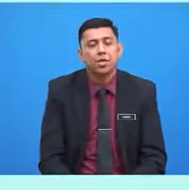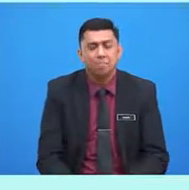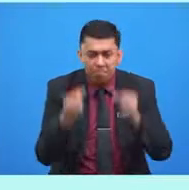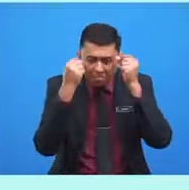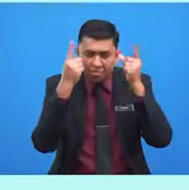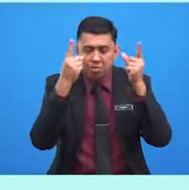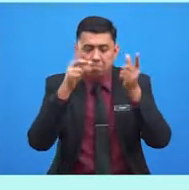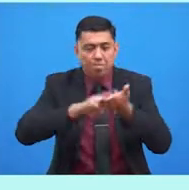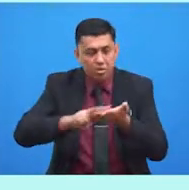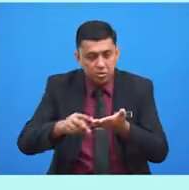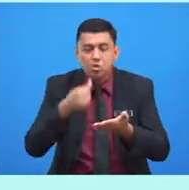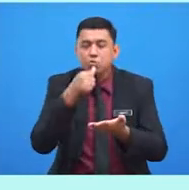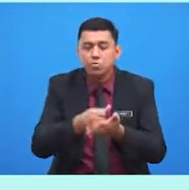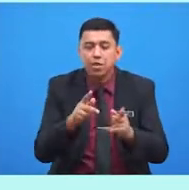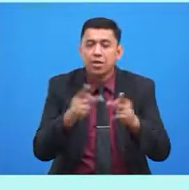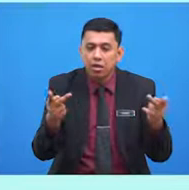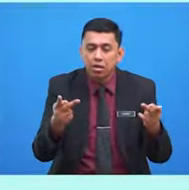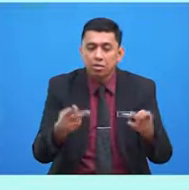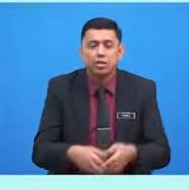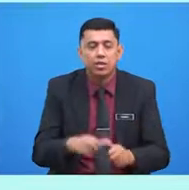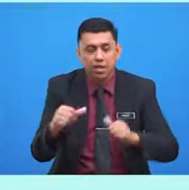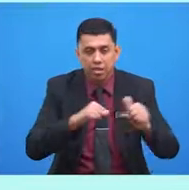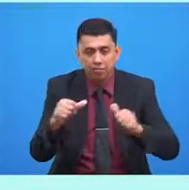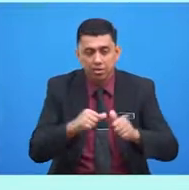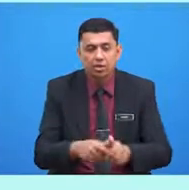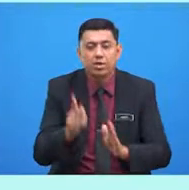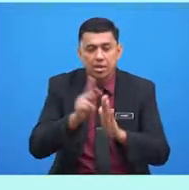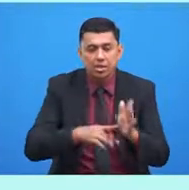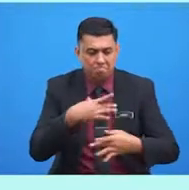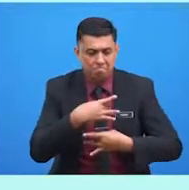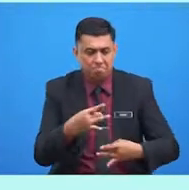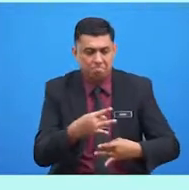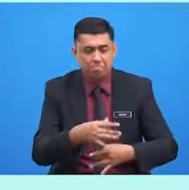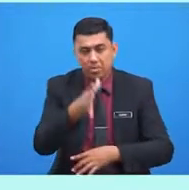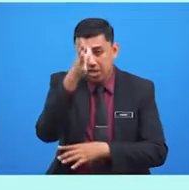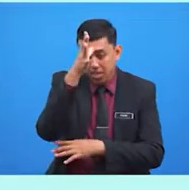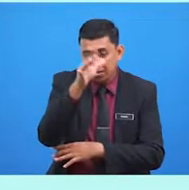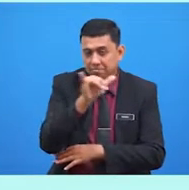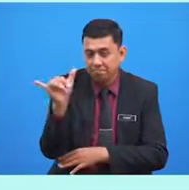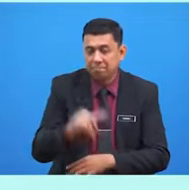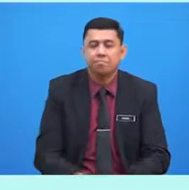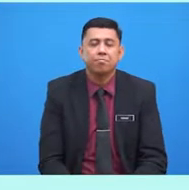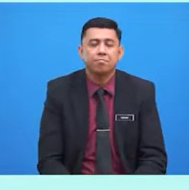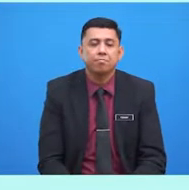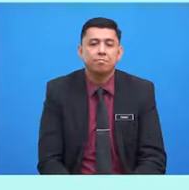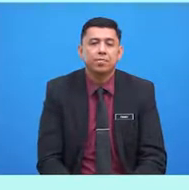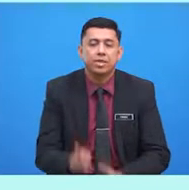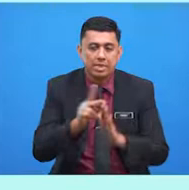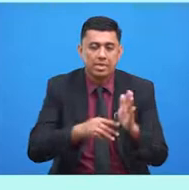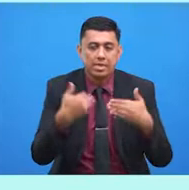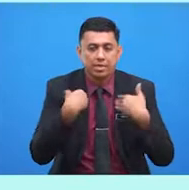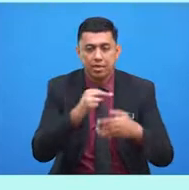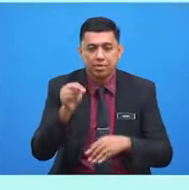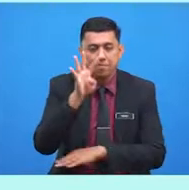membaca surat kabar ialah aktiviti kegemaran ayatnya. Situasi keempat,